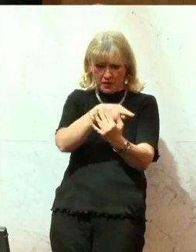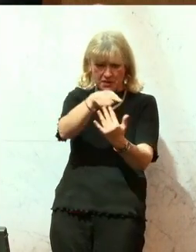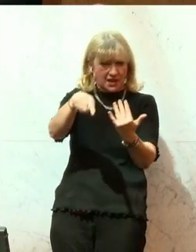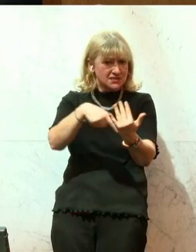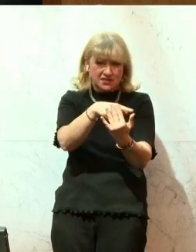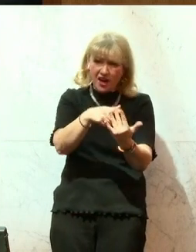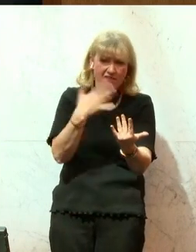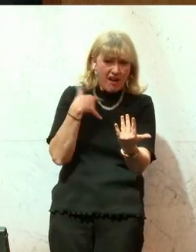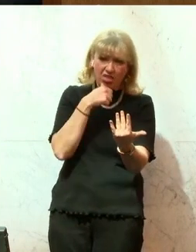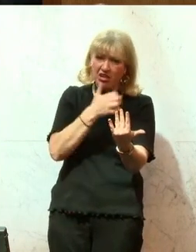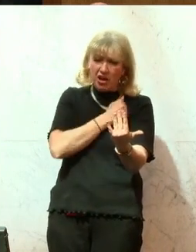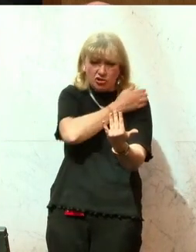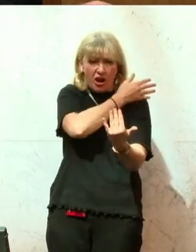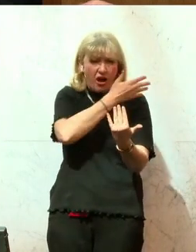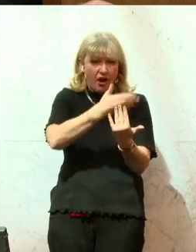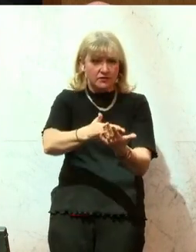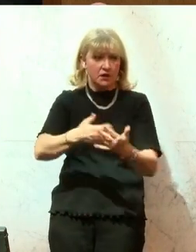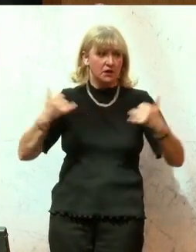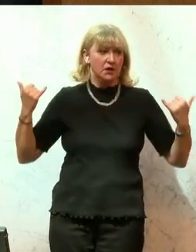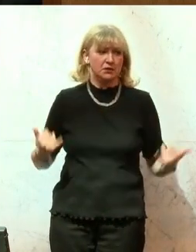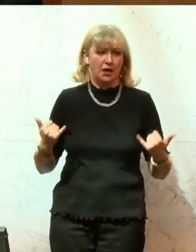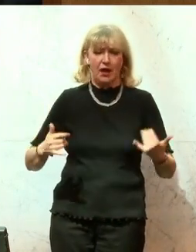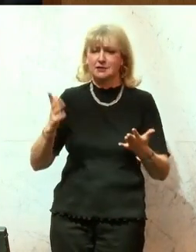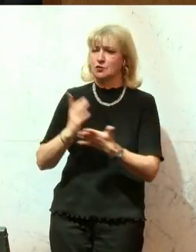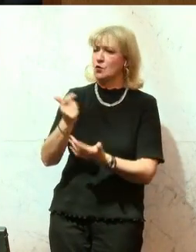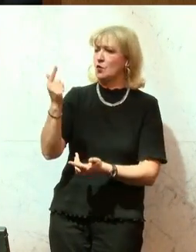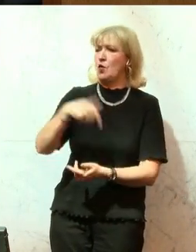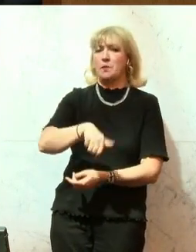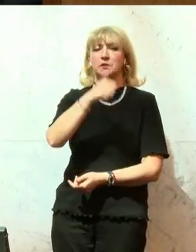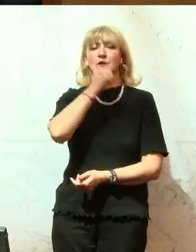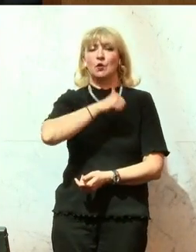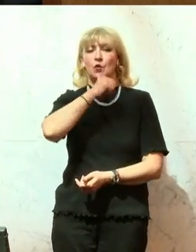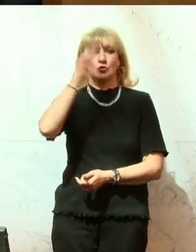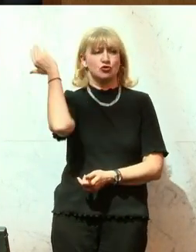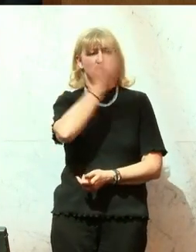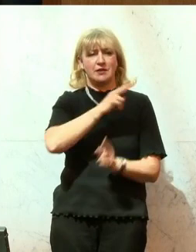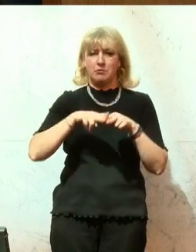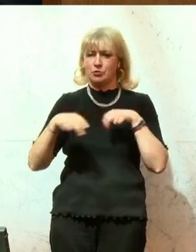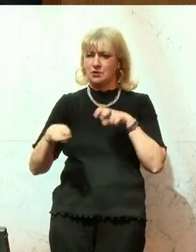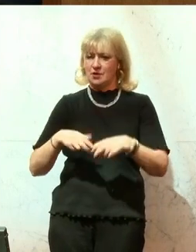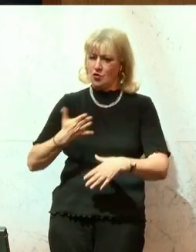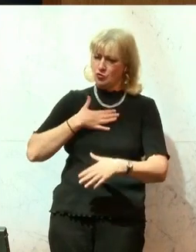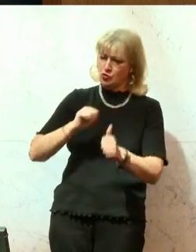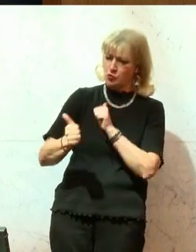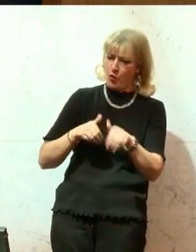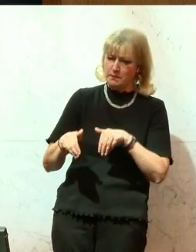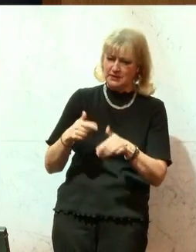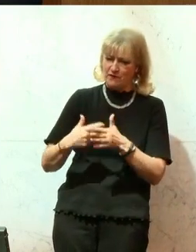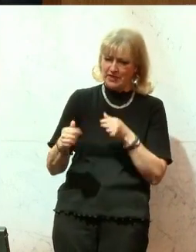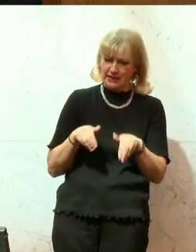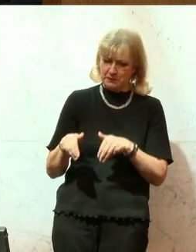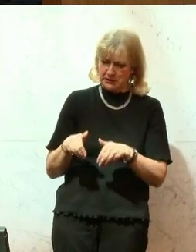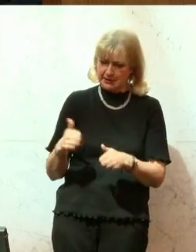nichts auf den Weg gebracht haben. Und jetzt kommt die grün-schwarze Bundesregierung mit unseren Sportminister und Finanzminister,